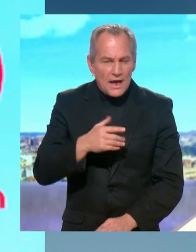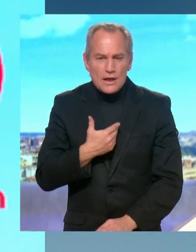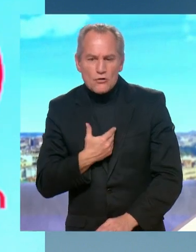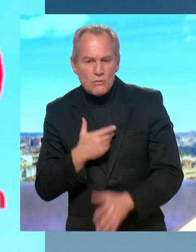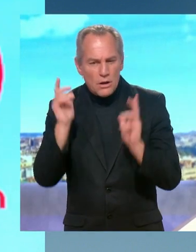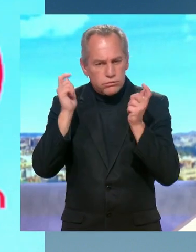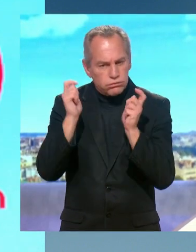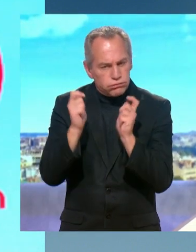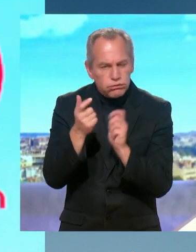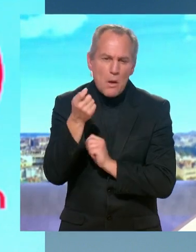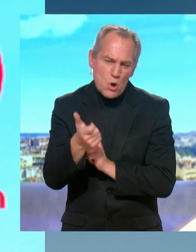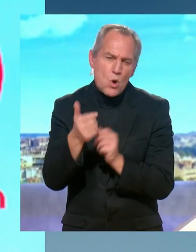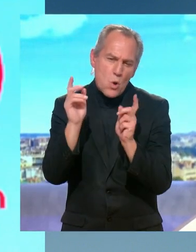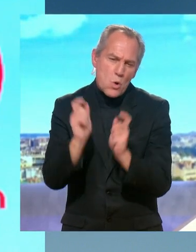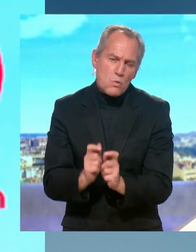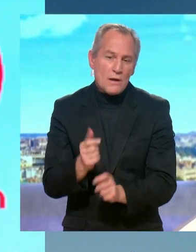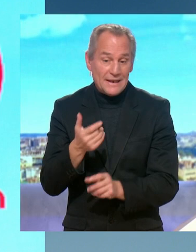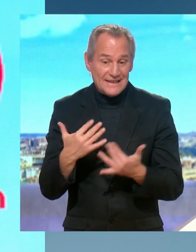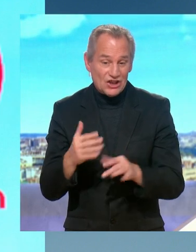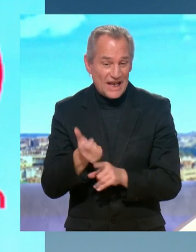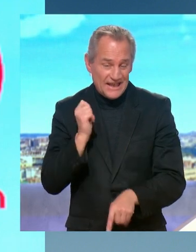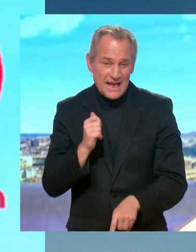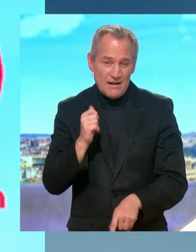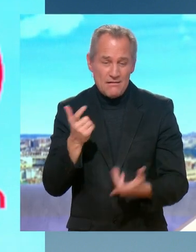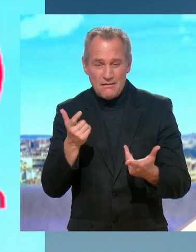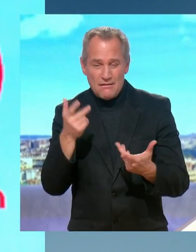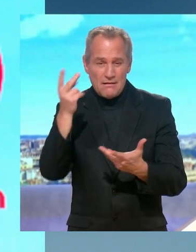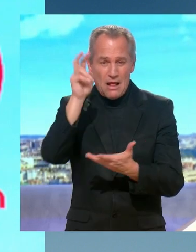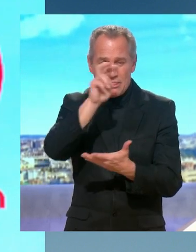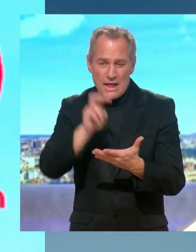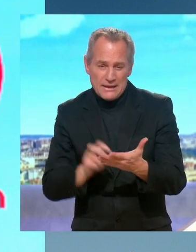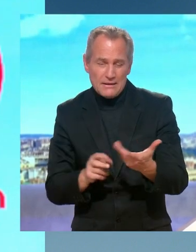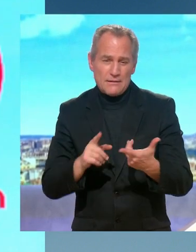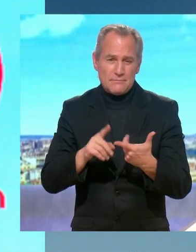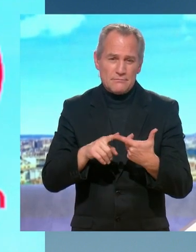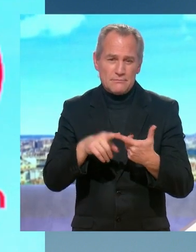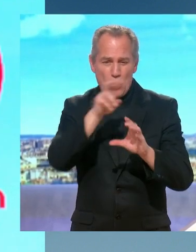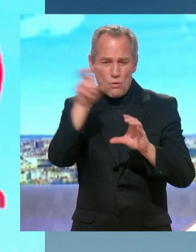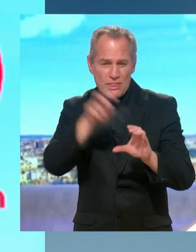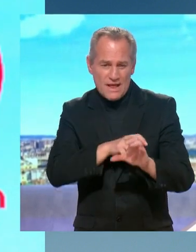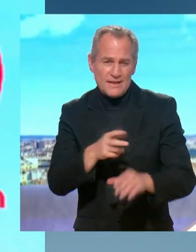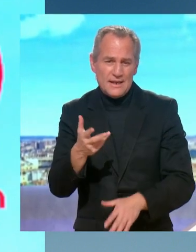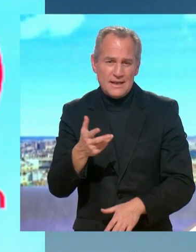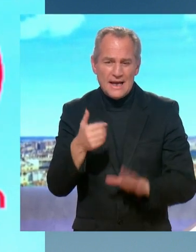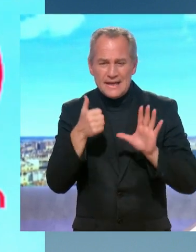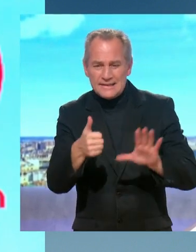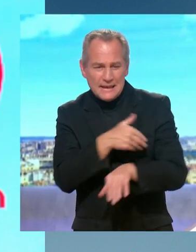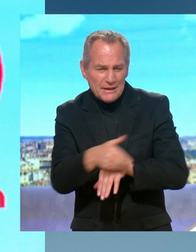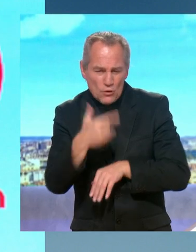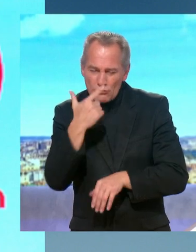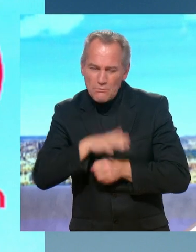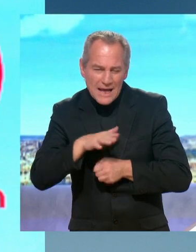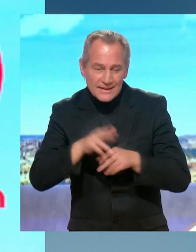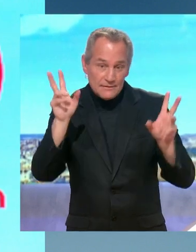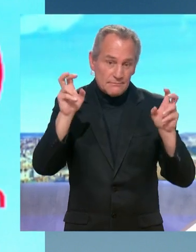diminution de la pression. Mais encore hier il y eu un tag avec une croix nazie 6 millions, pas assez à